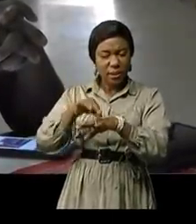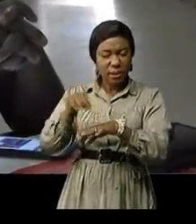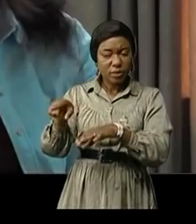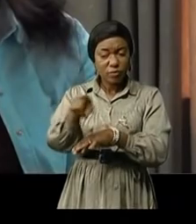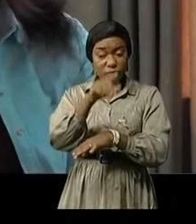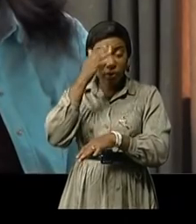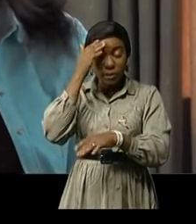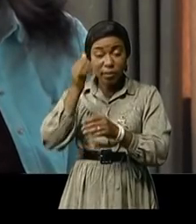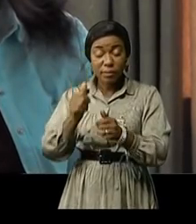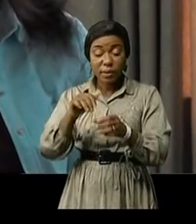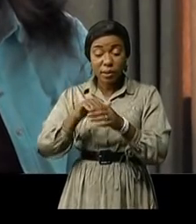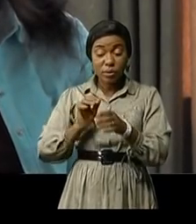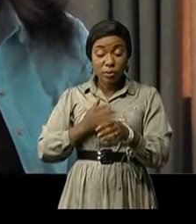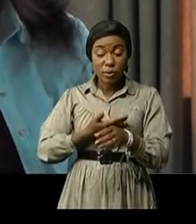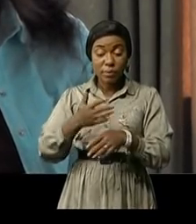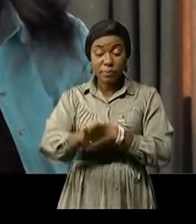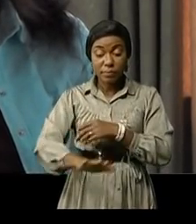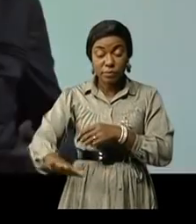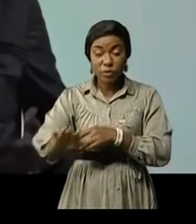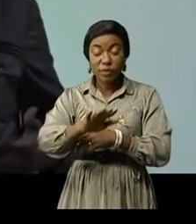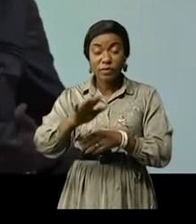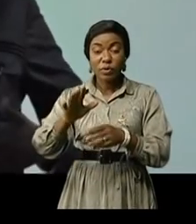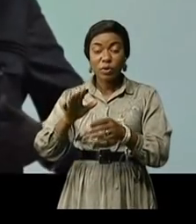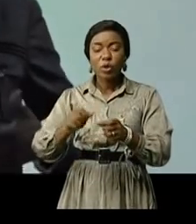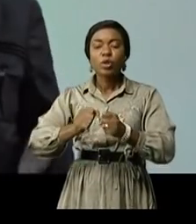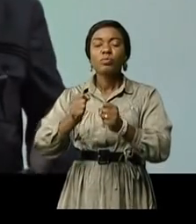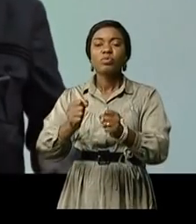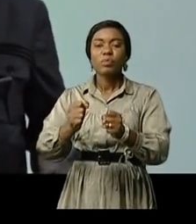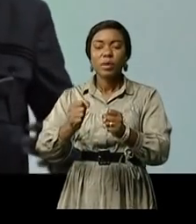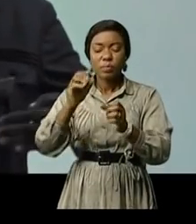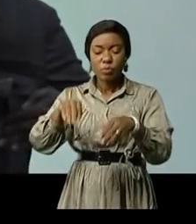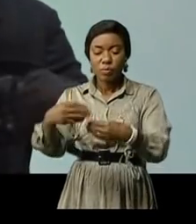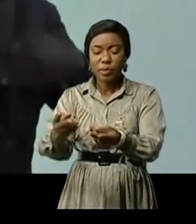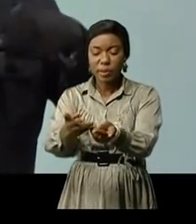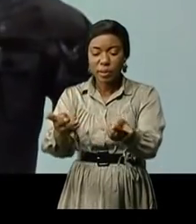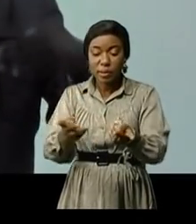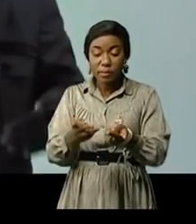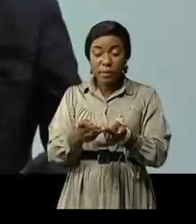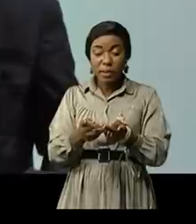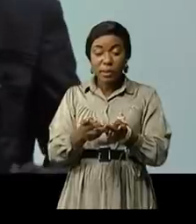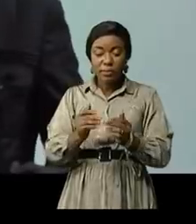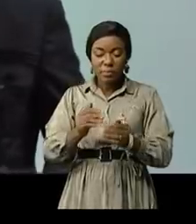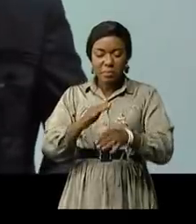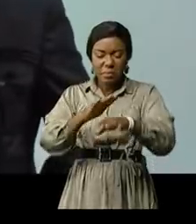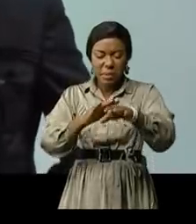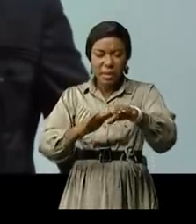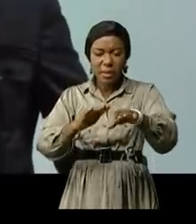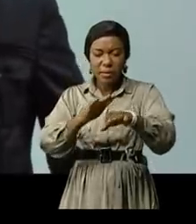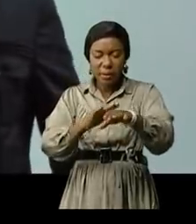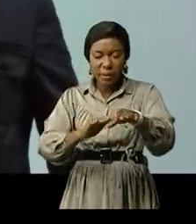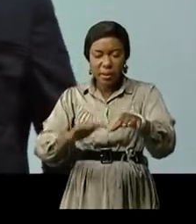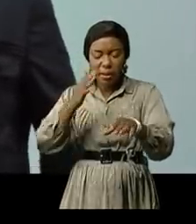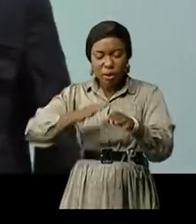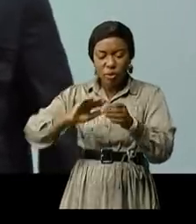savez, au niveau pays, on est dans une dynamique de pouvoir mettre en place de manière progressive la couverture